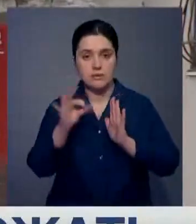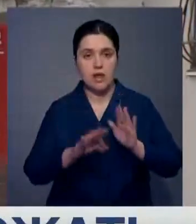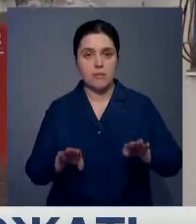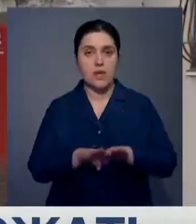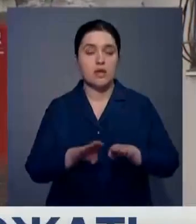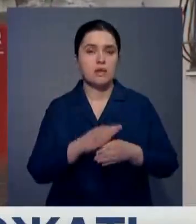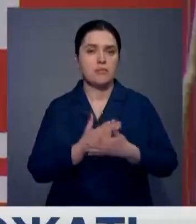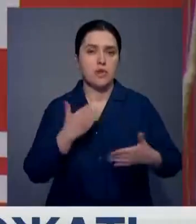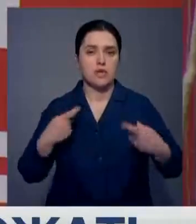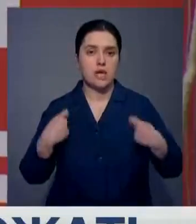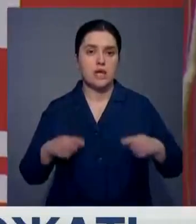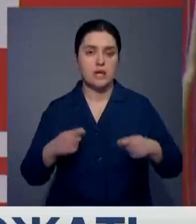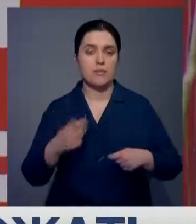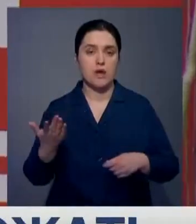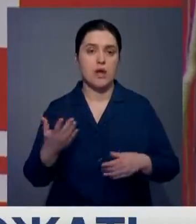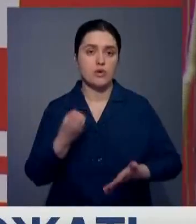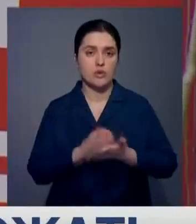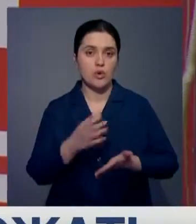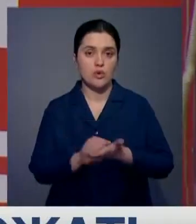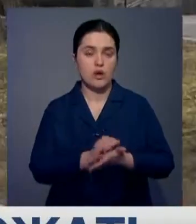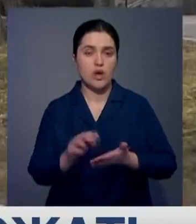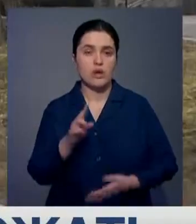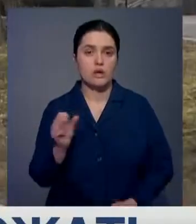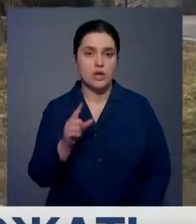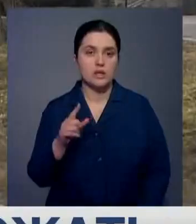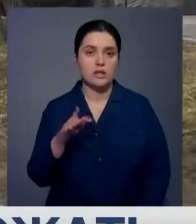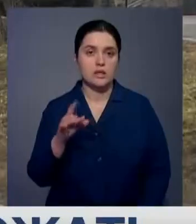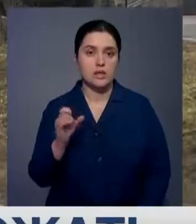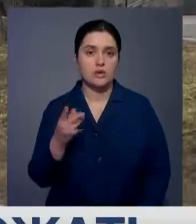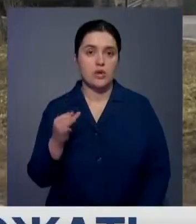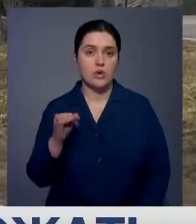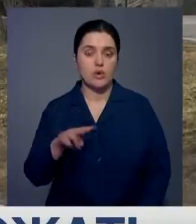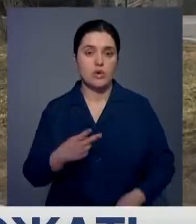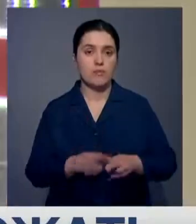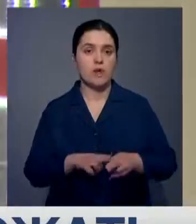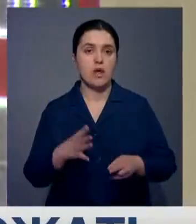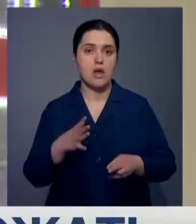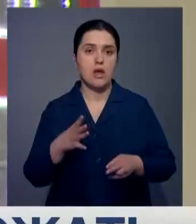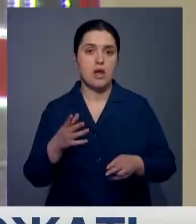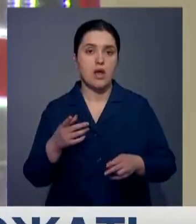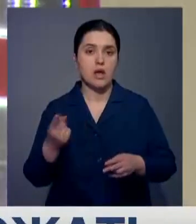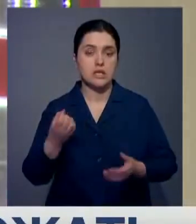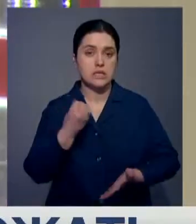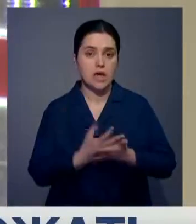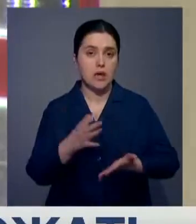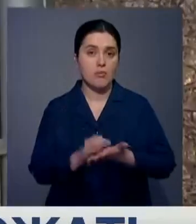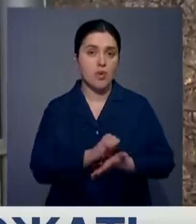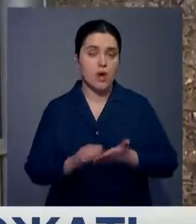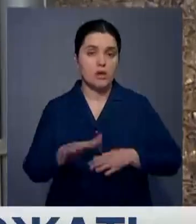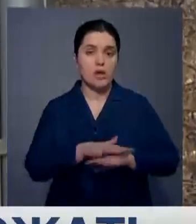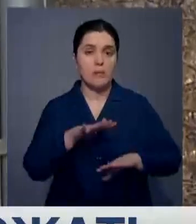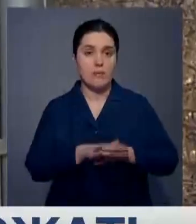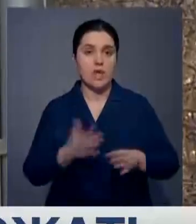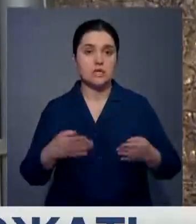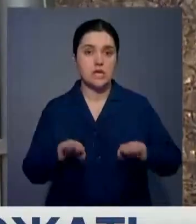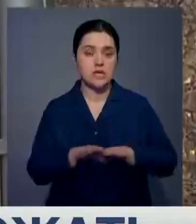сравнению с предыдущими торгами. Акции КАС Трансойла двигались в боковом тренде, в то время как ценные бумаги Народного